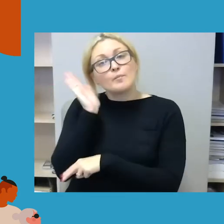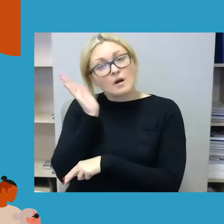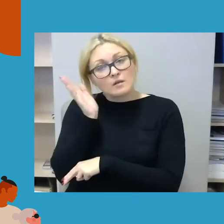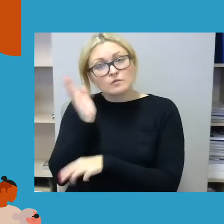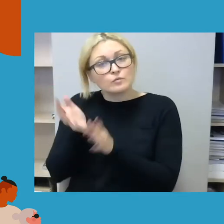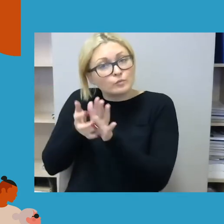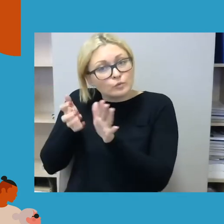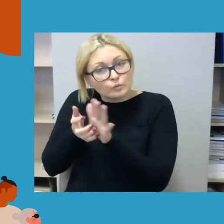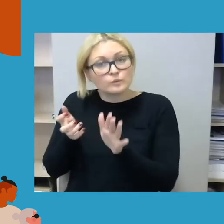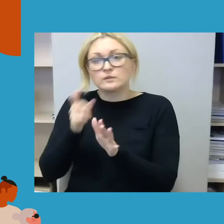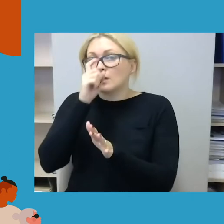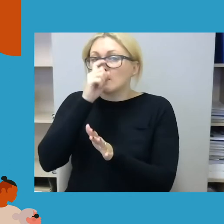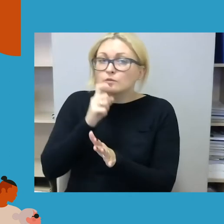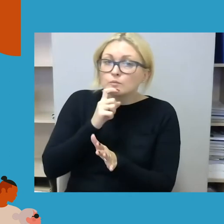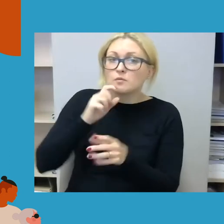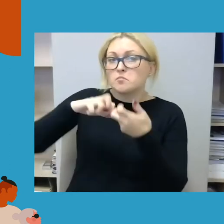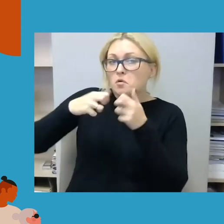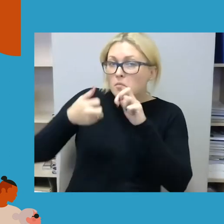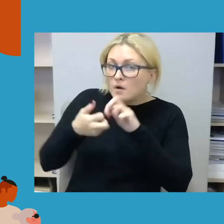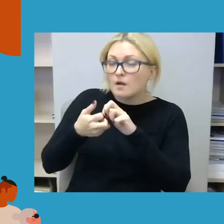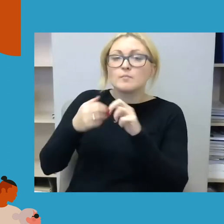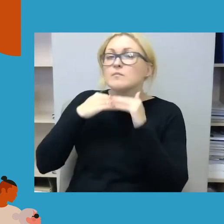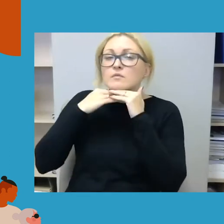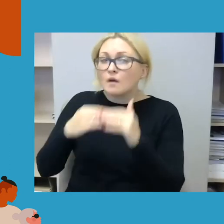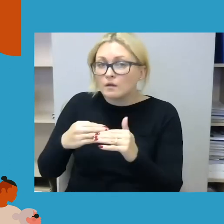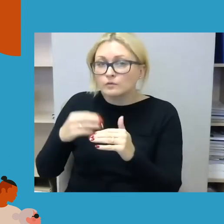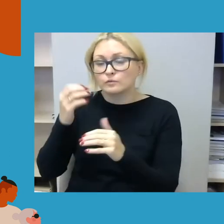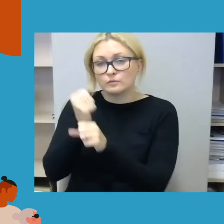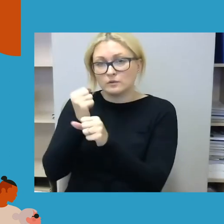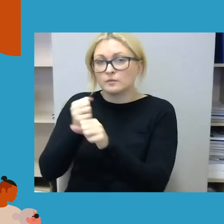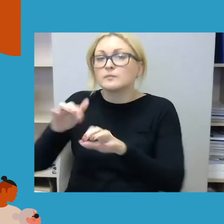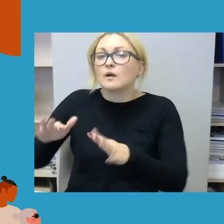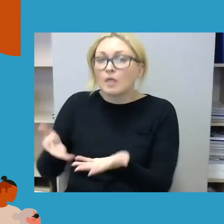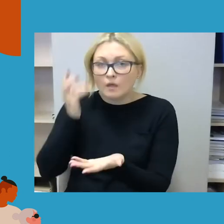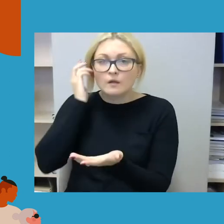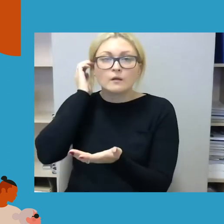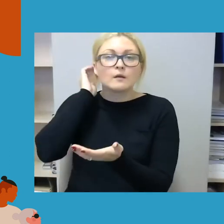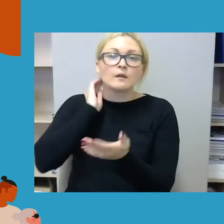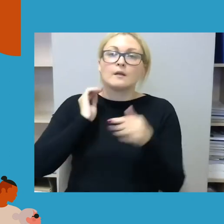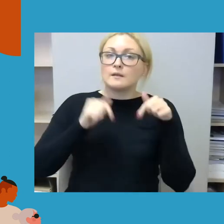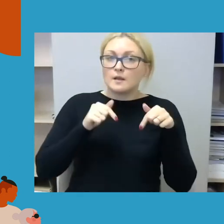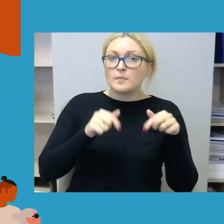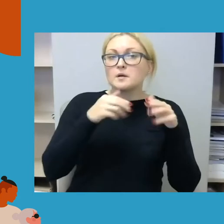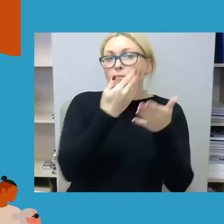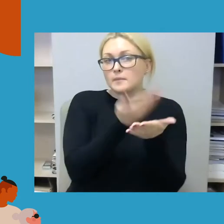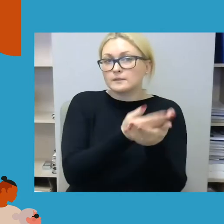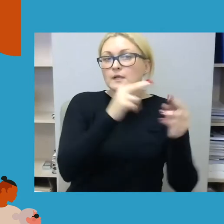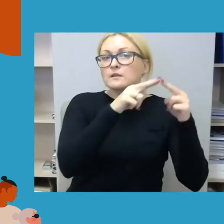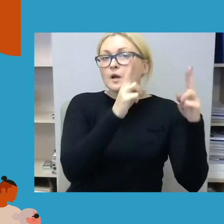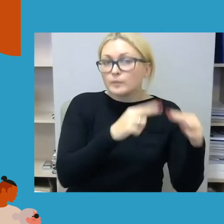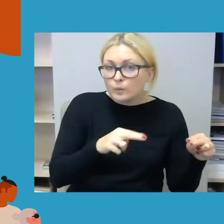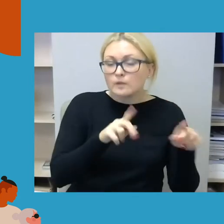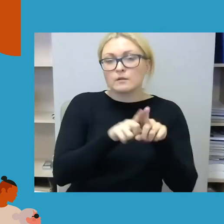nusikaltimus problema. Tai šioje sesijoje bus pristatyti, tarptautiniai ir regioniniai neapykantos nusikaltimų